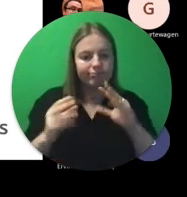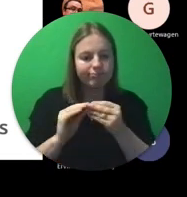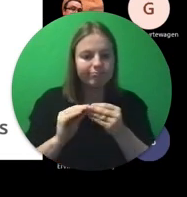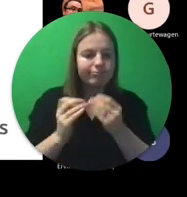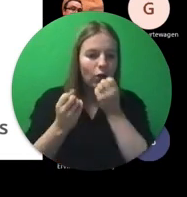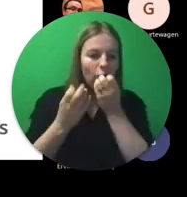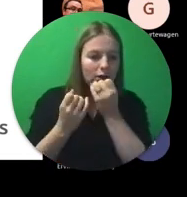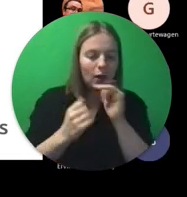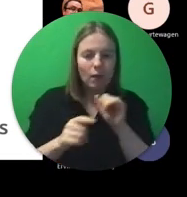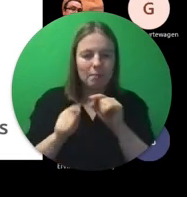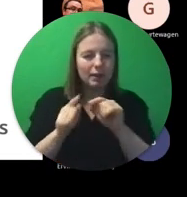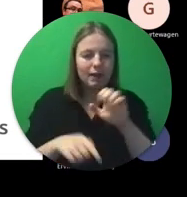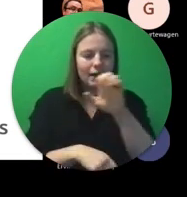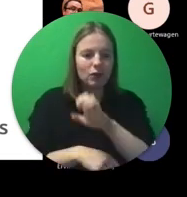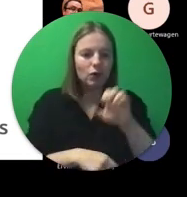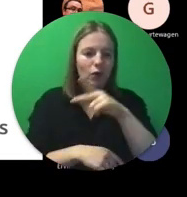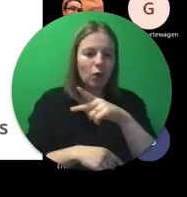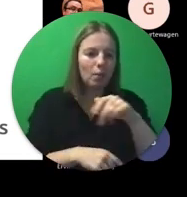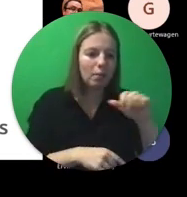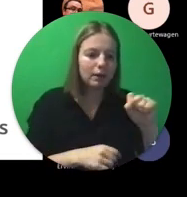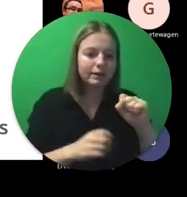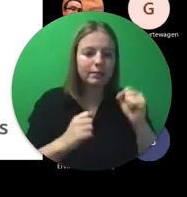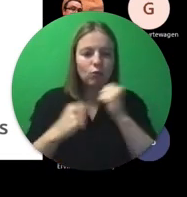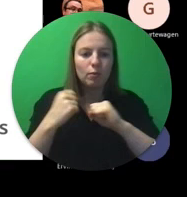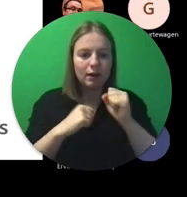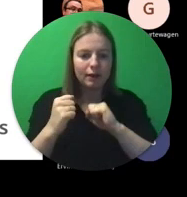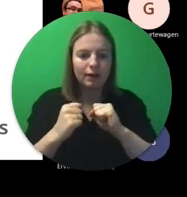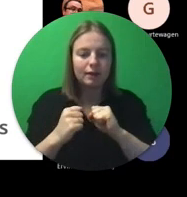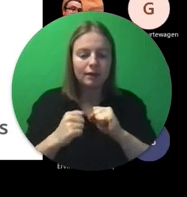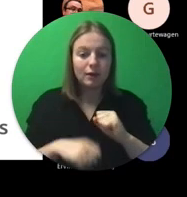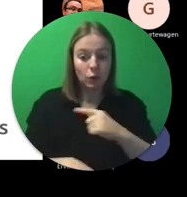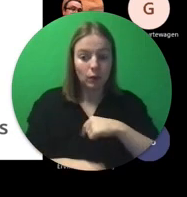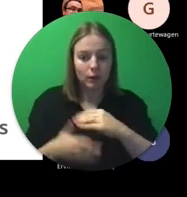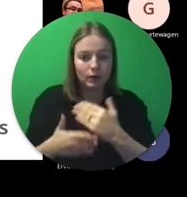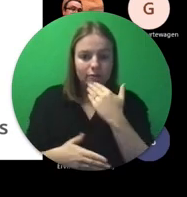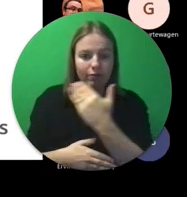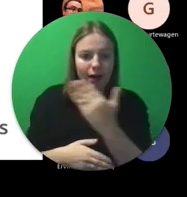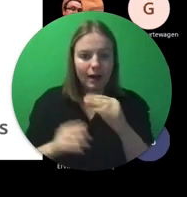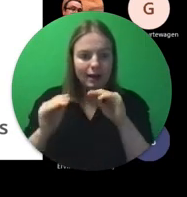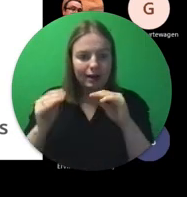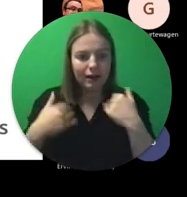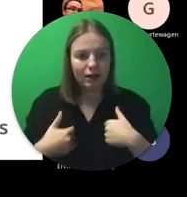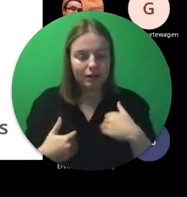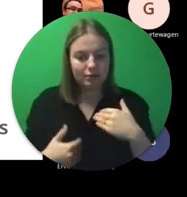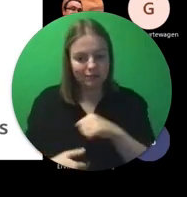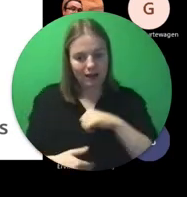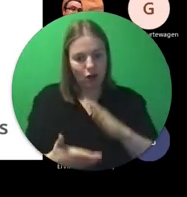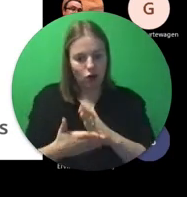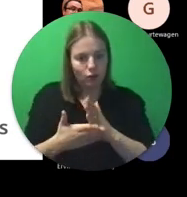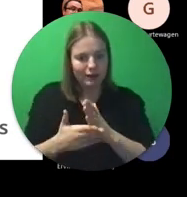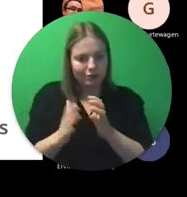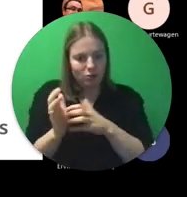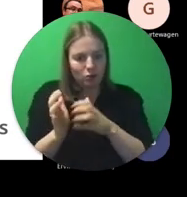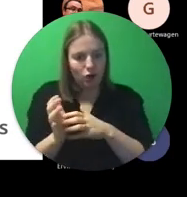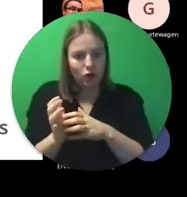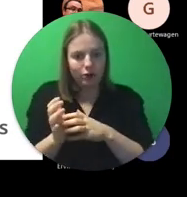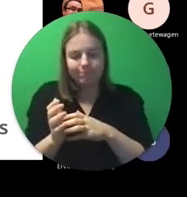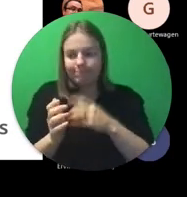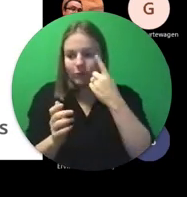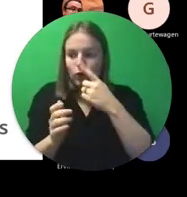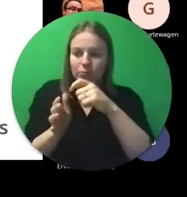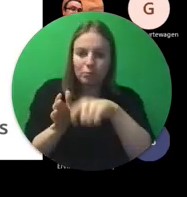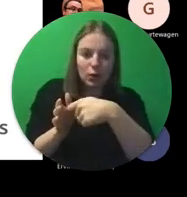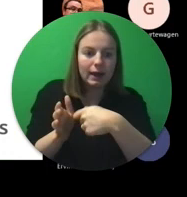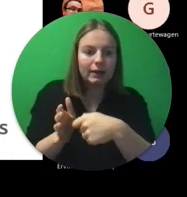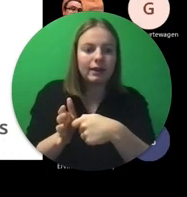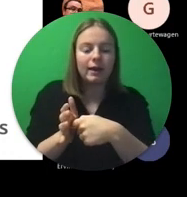wat juist Europas Mobiliteit is. Want we hebben het ook gevraagd aan leerkrachten die het al gebruiken in hun projecten. En ik vind